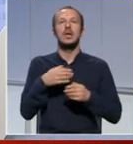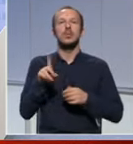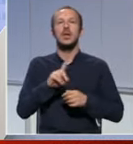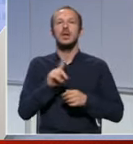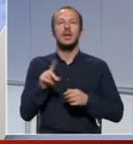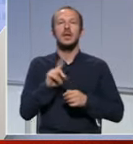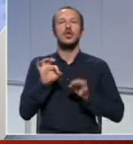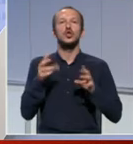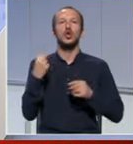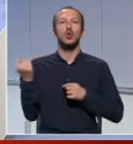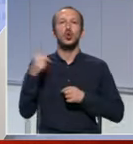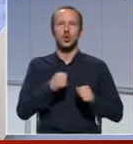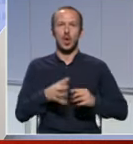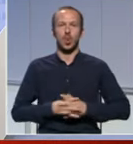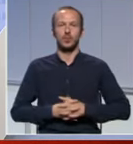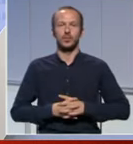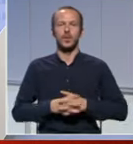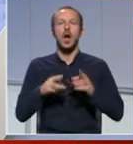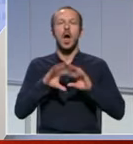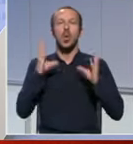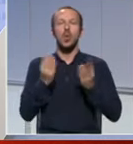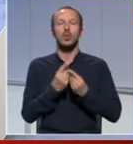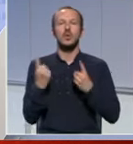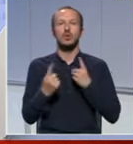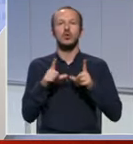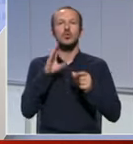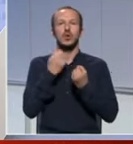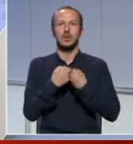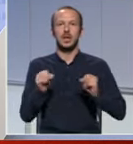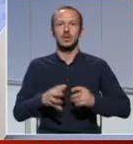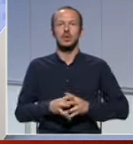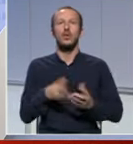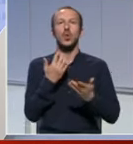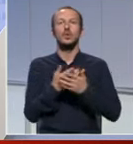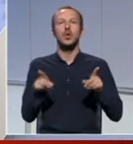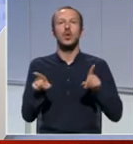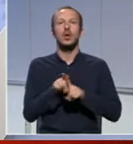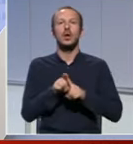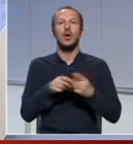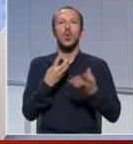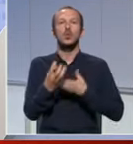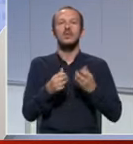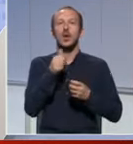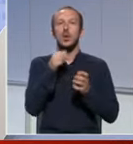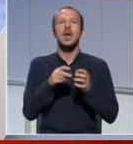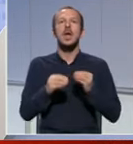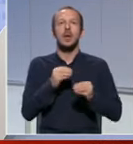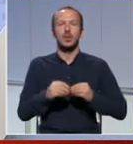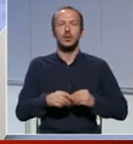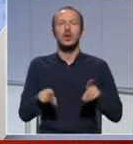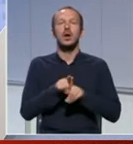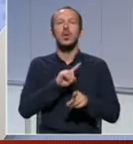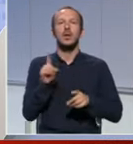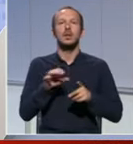nije nikada ništa dobro donijelo, a ukupnu situaciju u BiH je ocijenio kao uzavrelu i napetu, kao